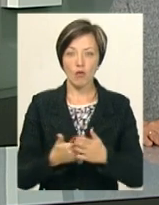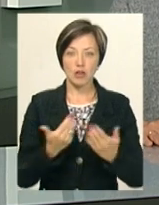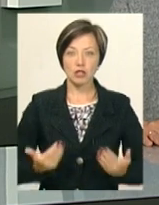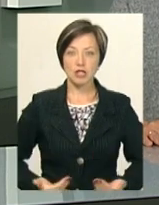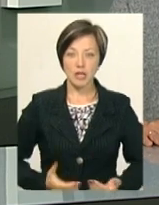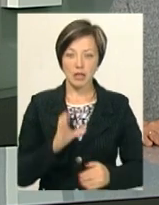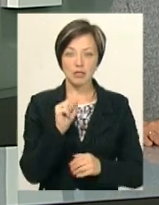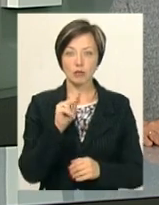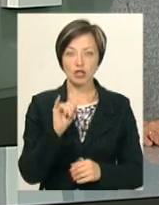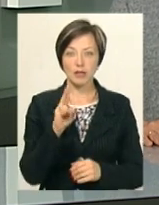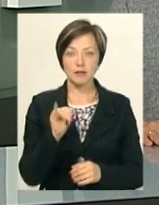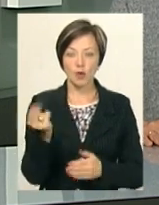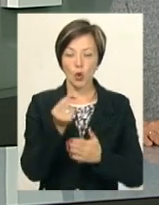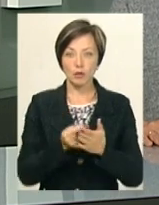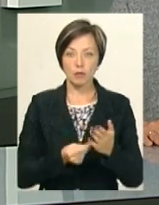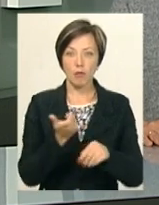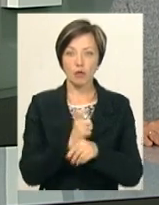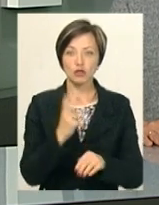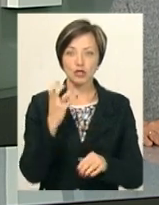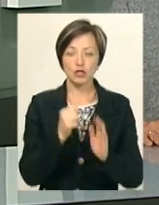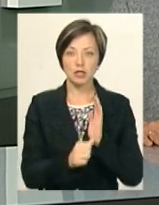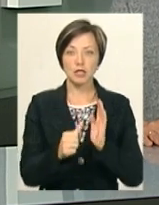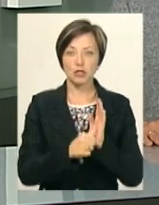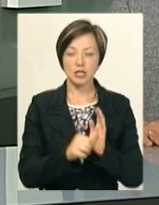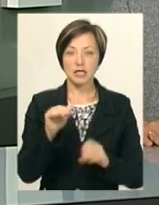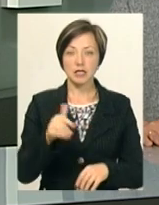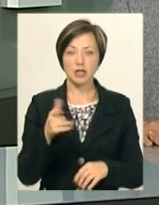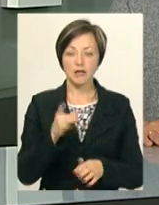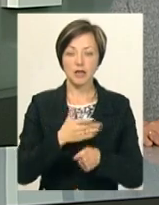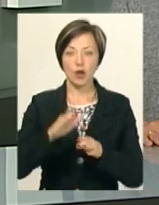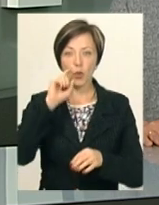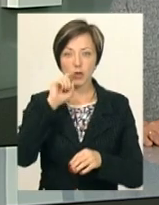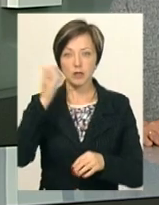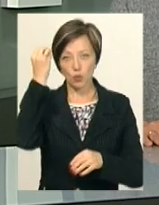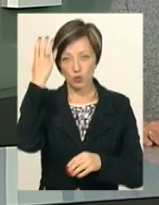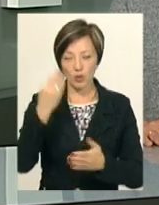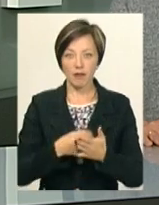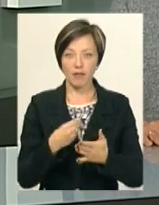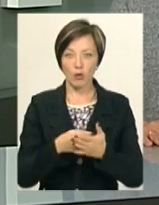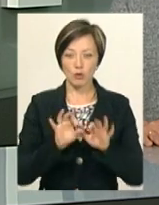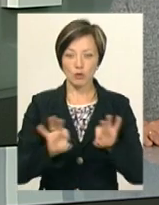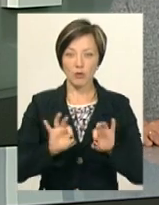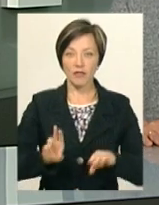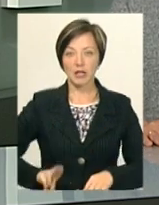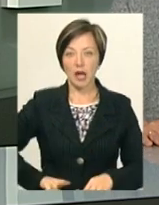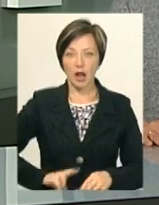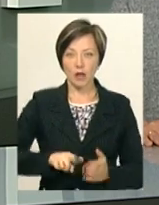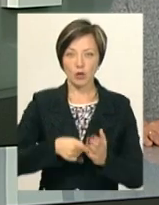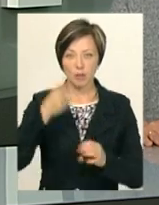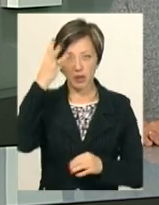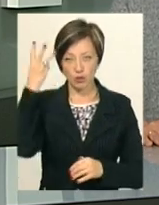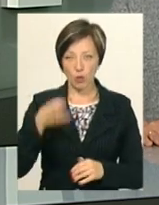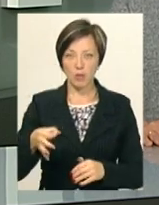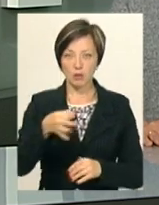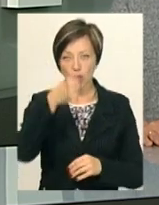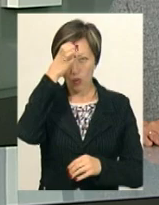самчаківського розпису» понад 466 тисяч гривень виділяє Український культурний фонд, розповів директор Хмельницького обласного